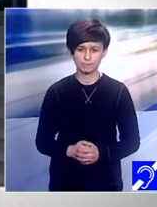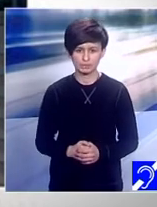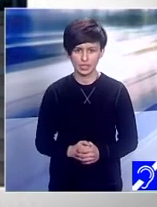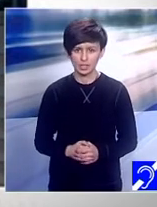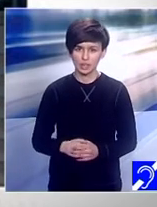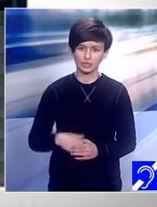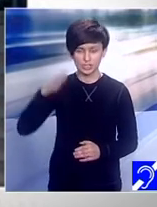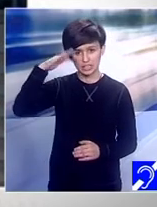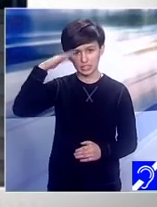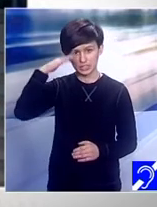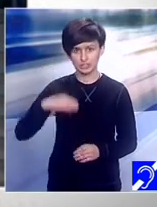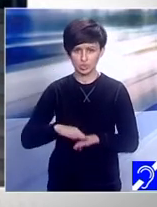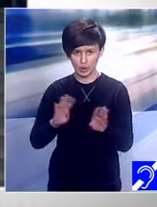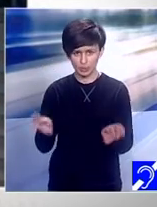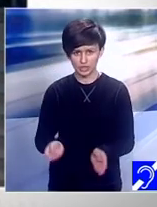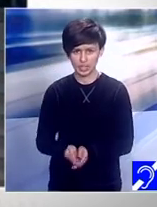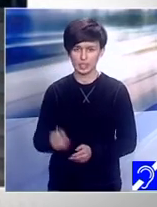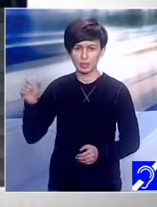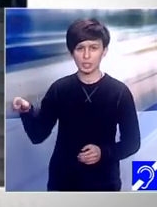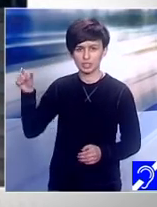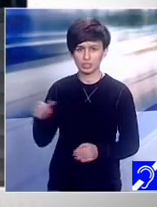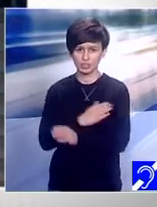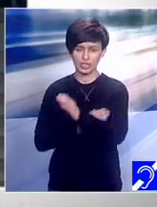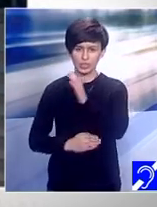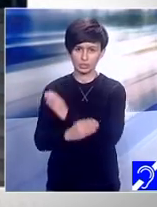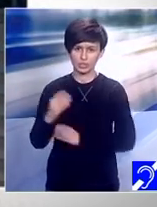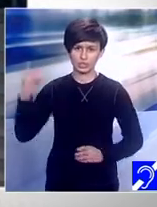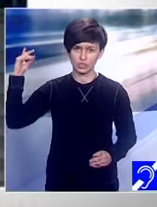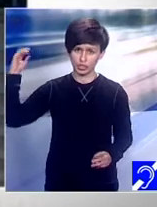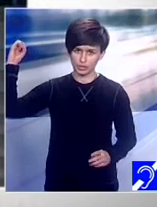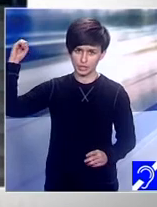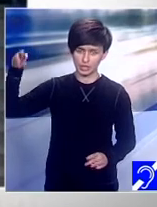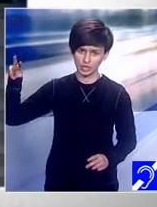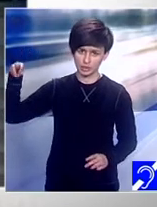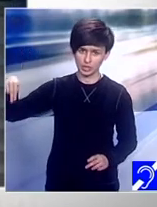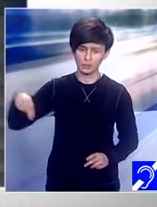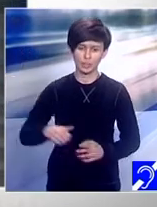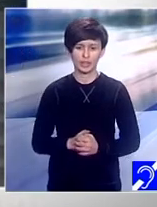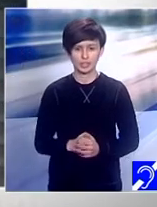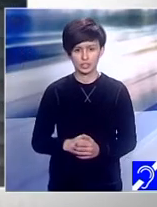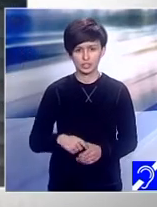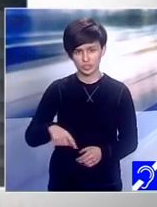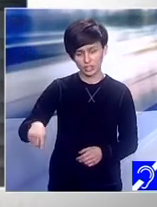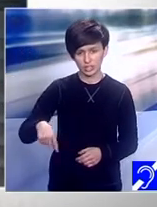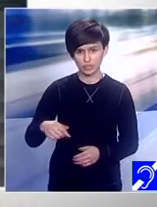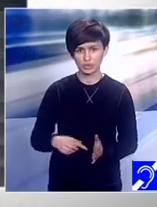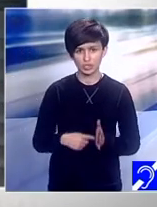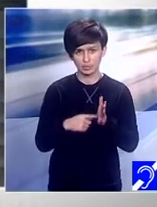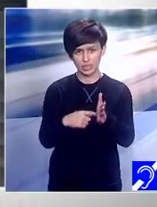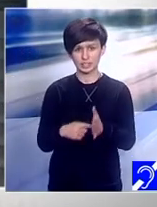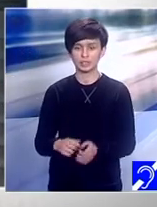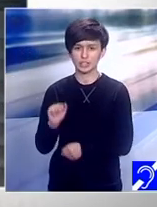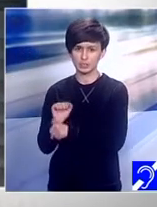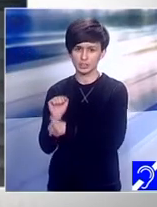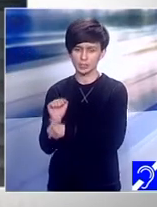mondială a persoanelor cu sindrom down, iar noi la TVR Cluj dedicăm întreaga săptămână relației pe care aceste persoane ar